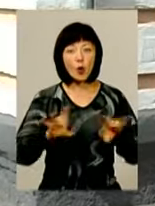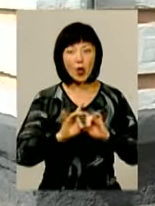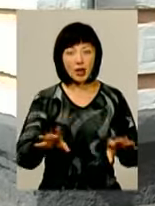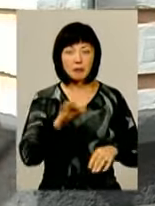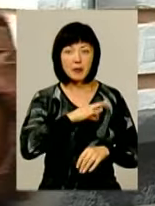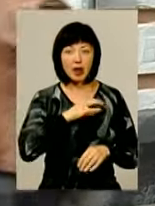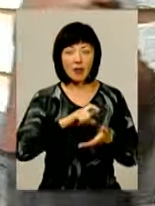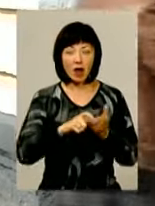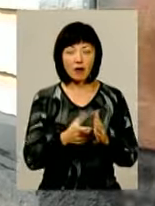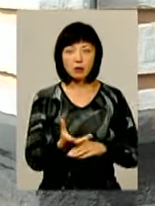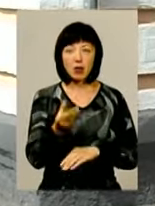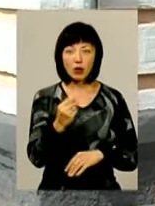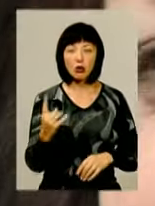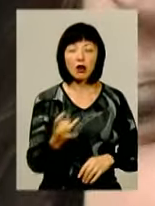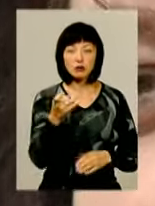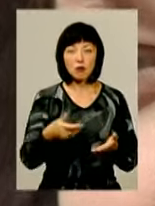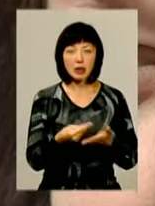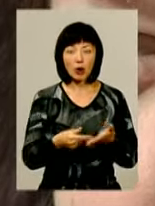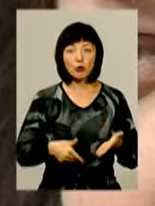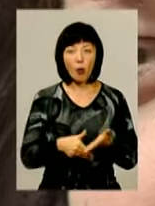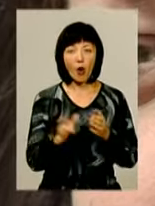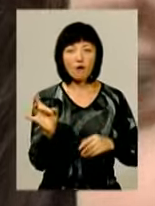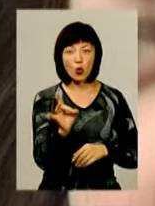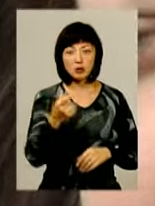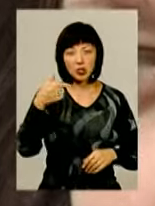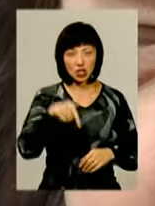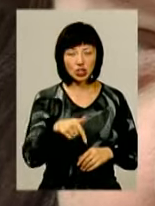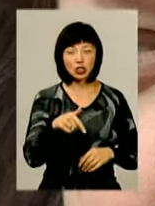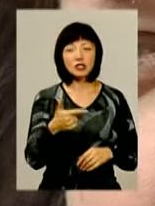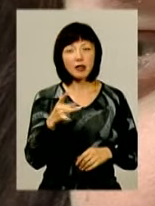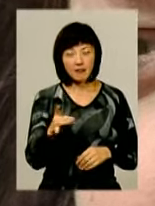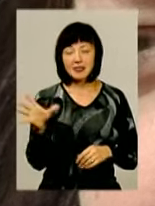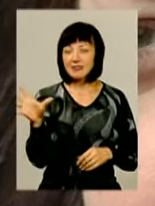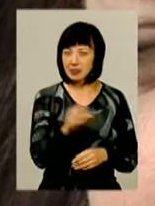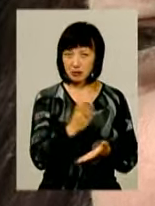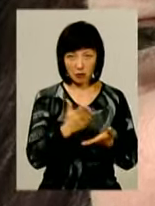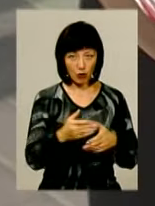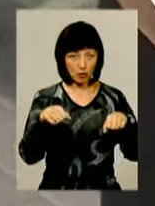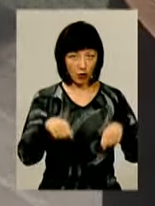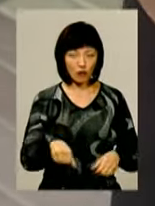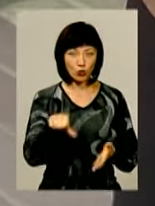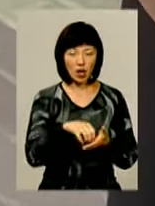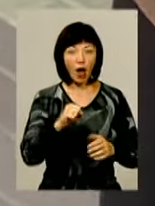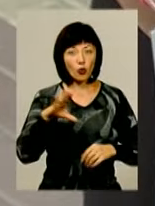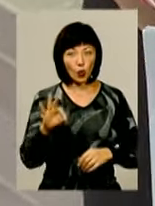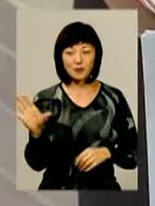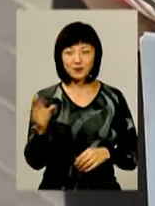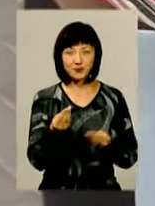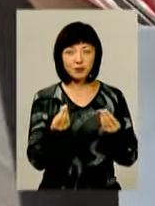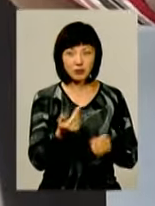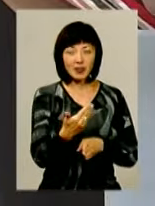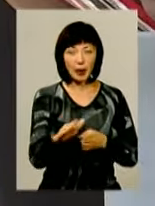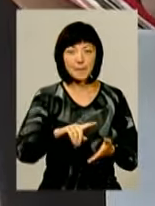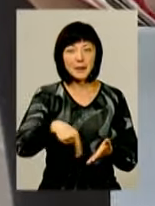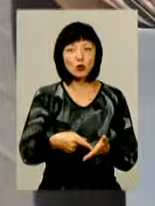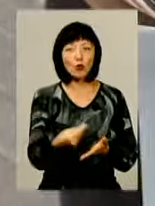на квартплату та одноразову матеріальну допомогу в розмірі тисячі гривень мають усі учасники АТО. Ці кошти виділяють